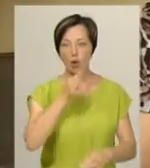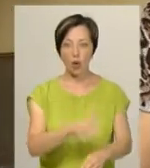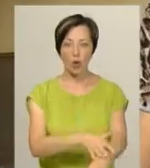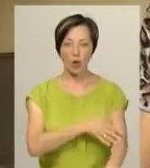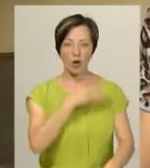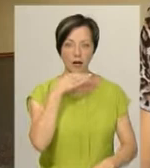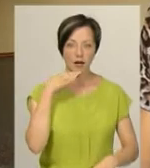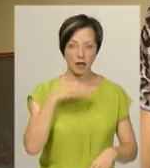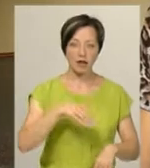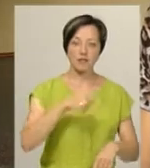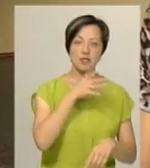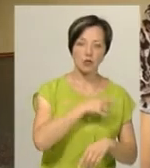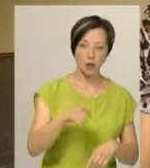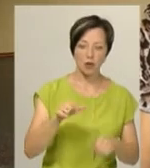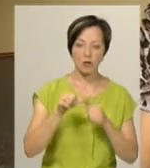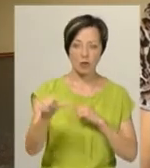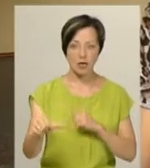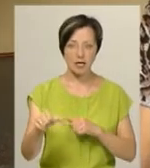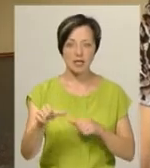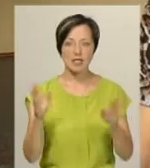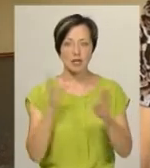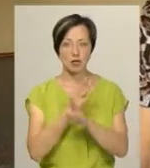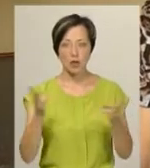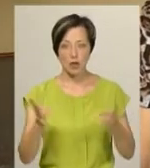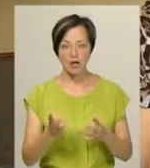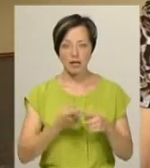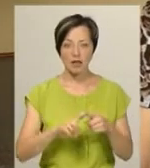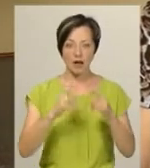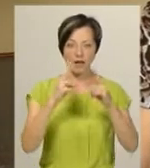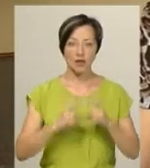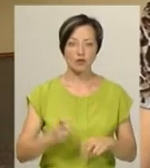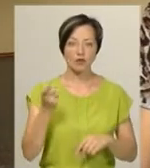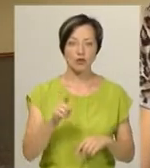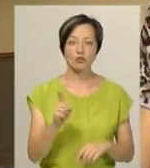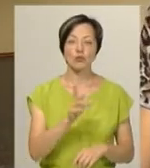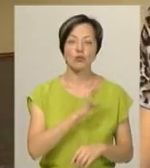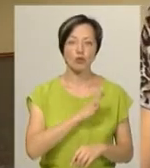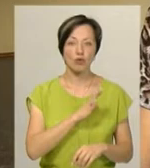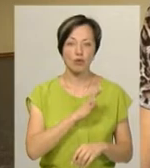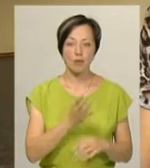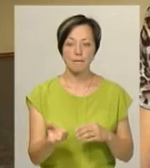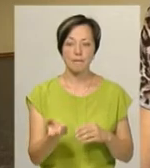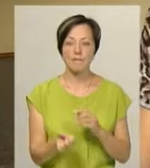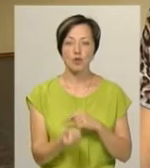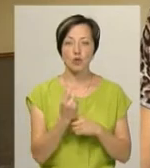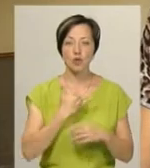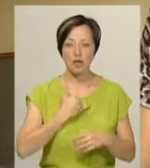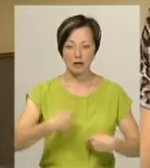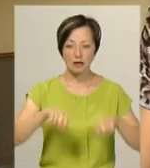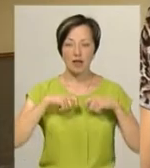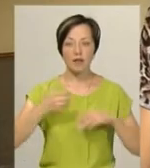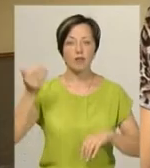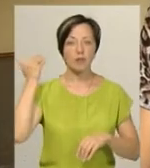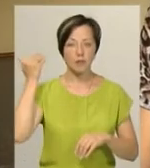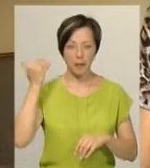і в сезон, і позасезоння. Це вивчення того, що було, прийшло до нас у спадок від наших